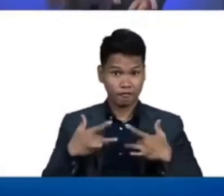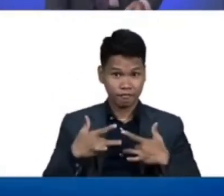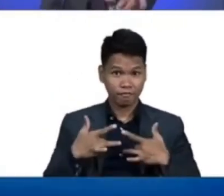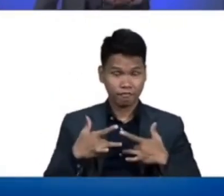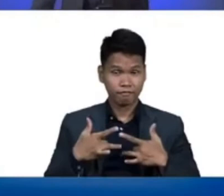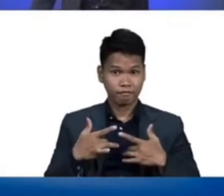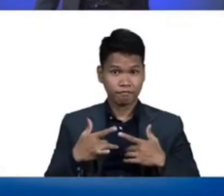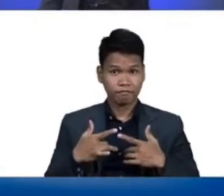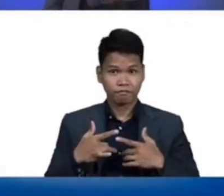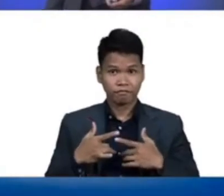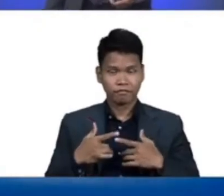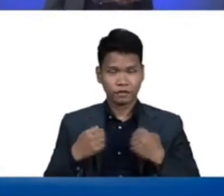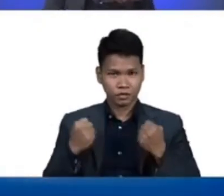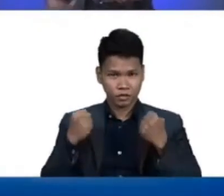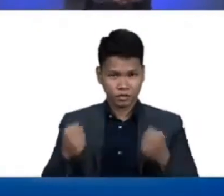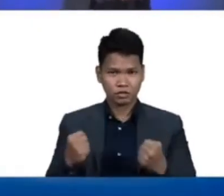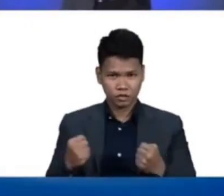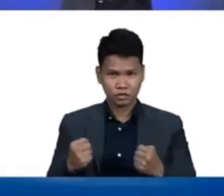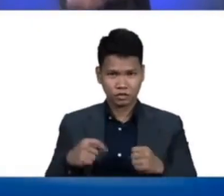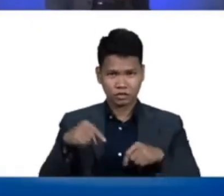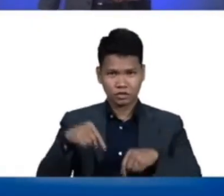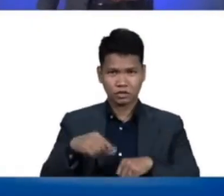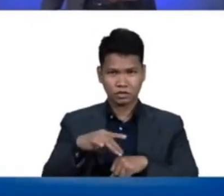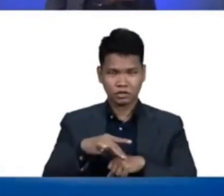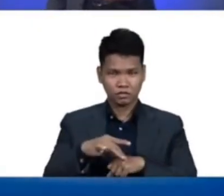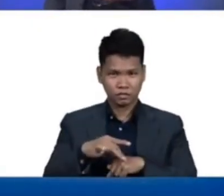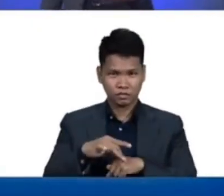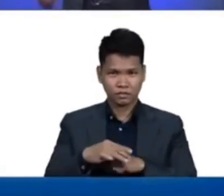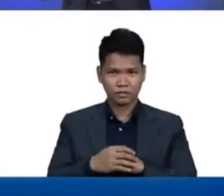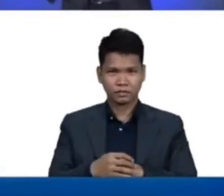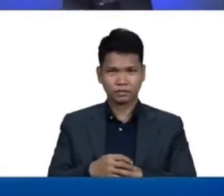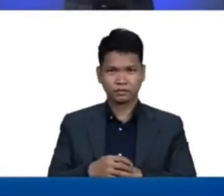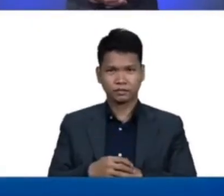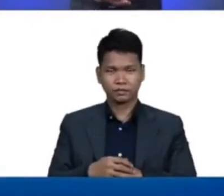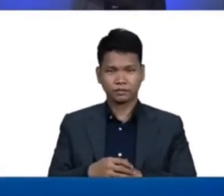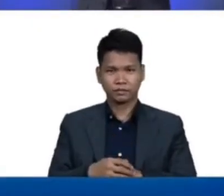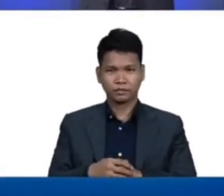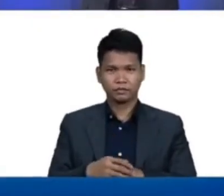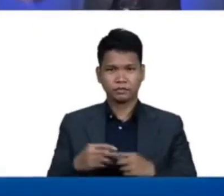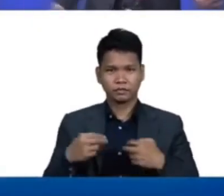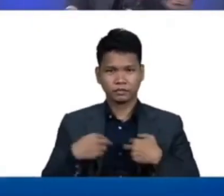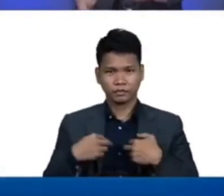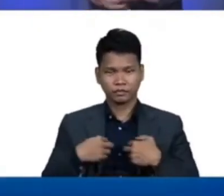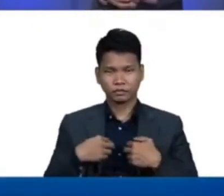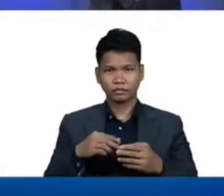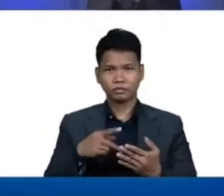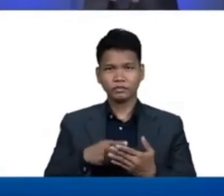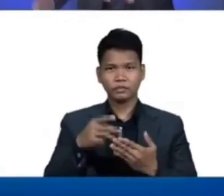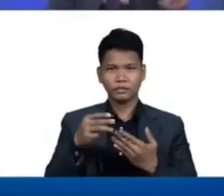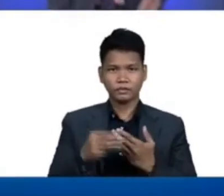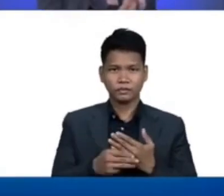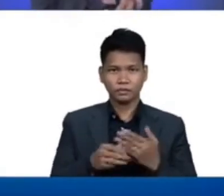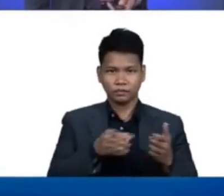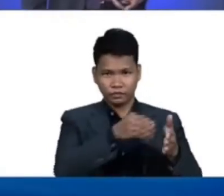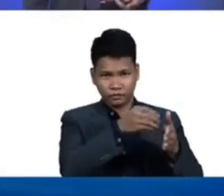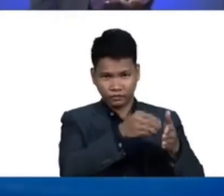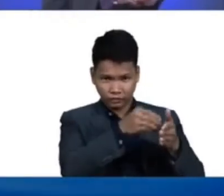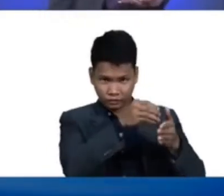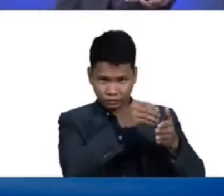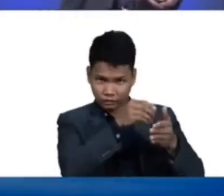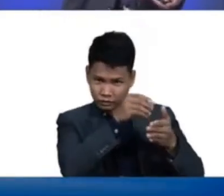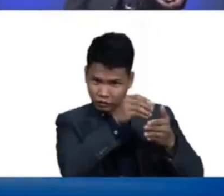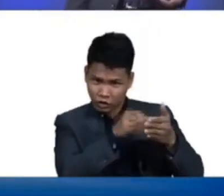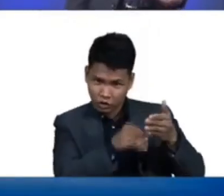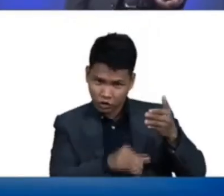ng malusog sa mundong ibabaw ang sabi ni isang program o isang column ni Abih sa